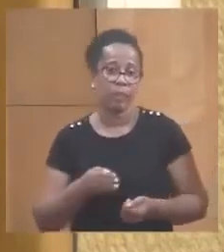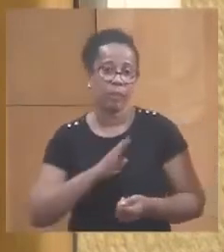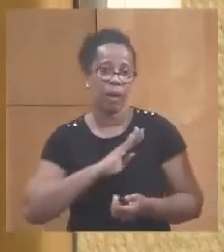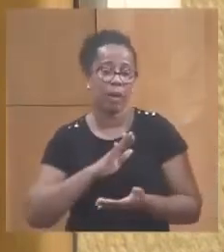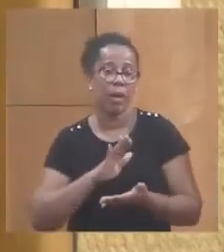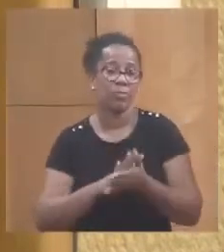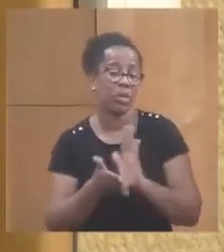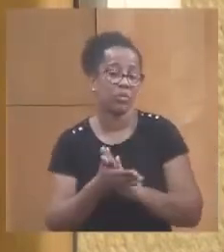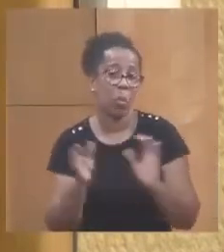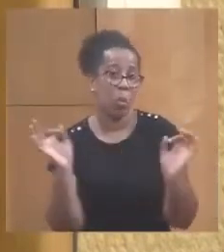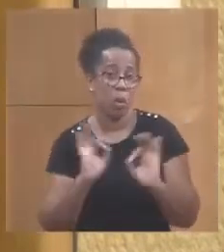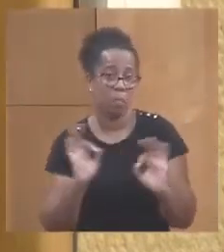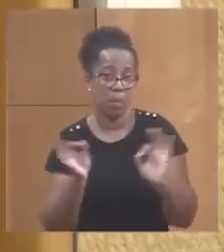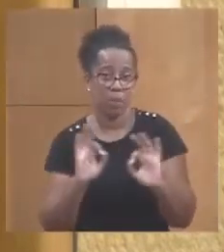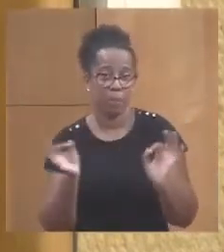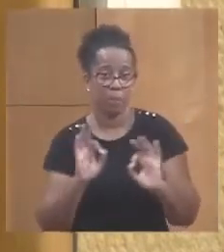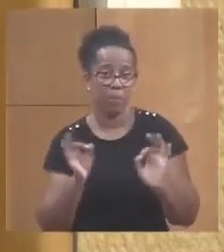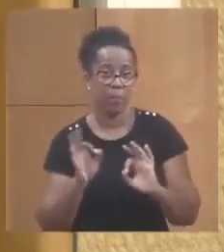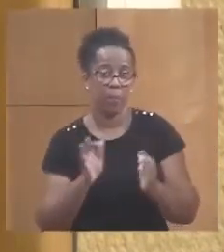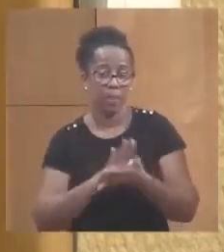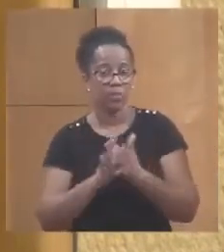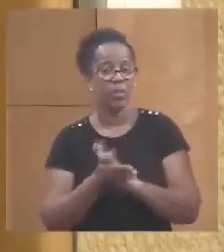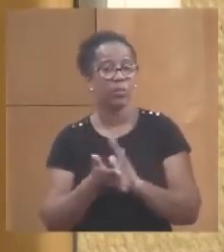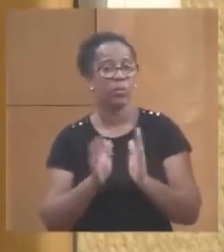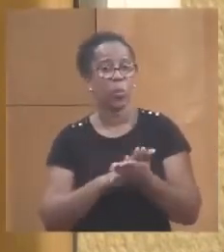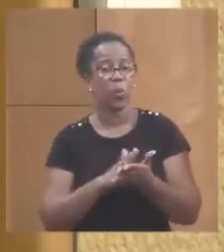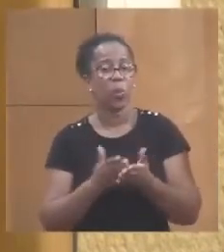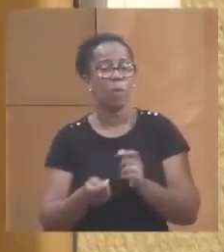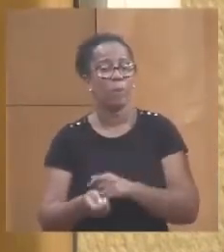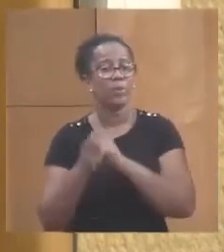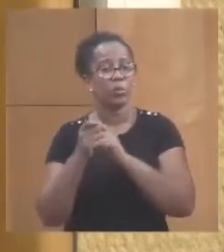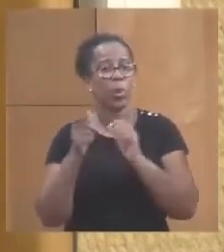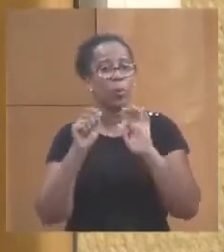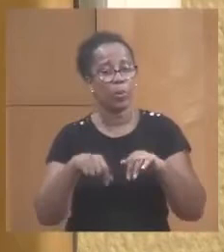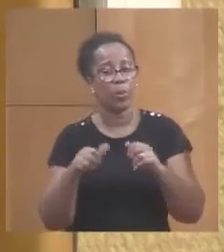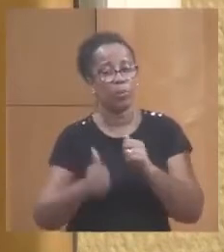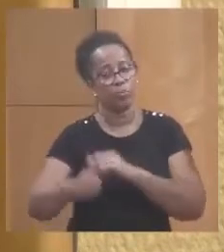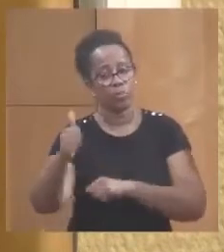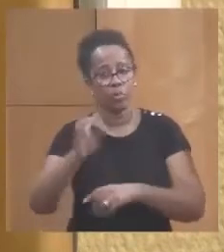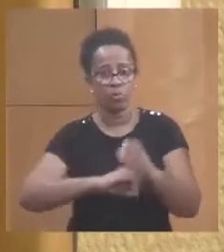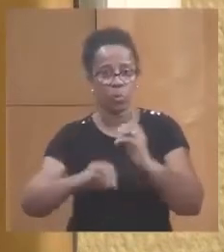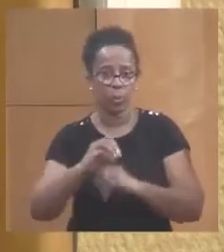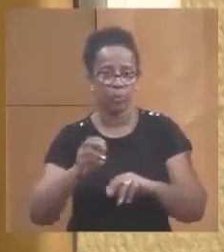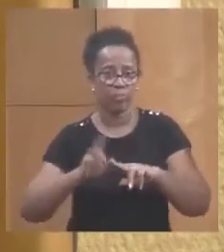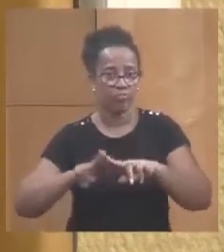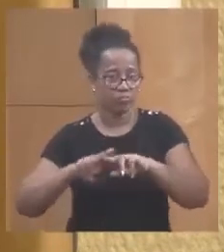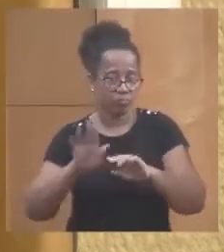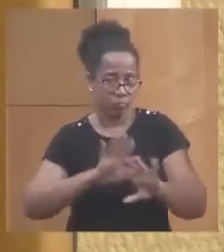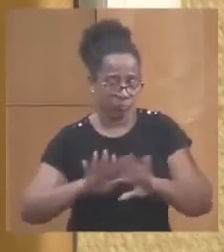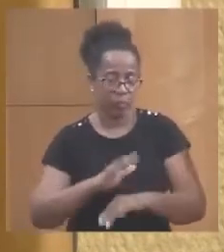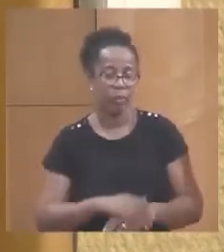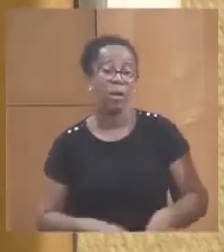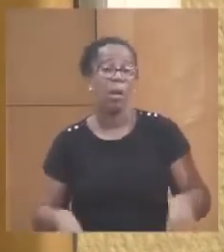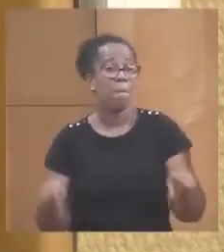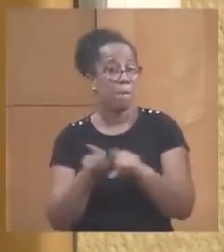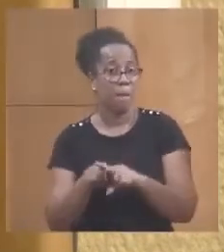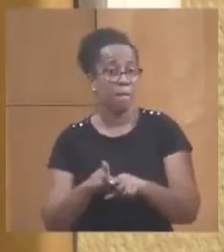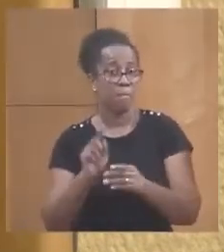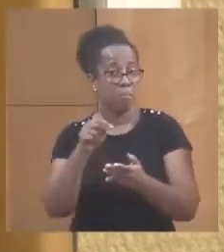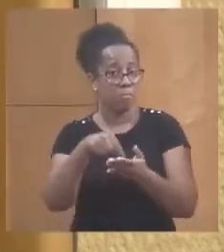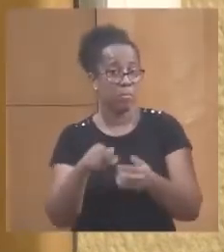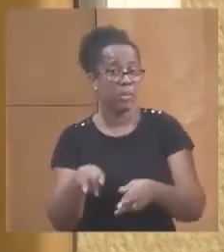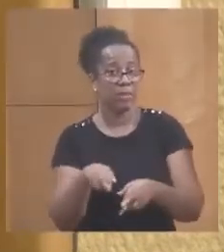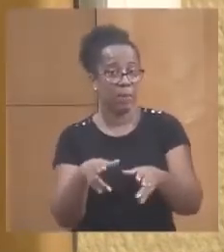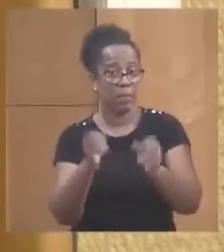'association de pêcheurs qui pourraient en prendre la charge. Comme on a pu le faire, par exemple, à Rivière-Pilote,